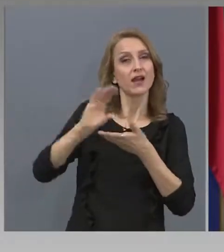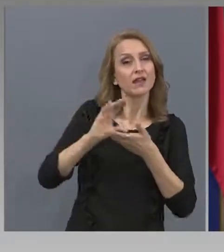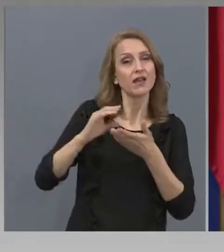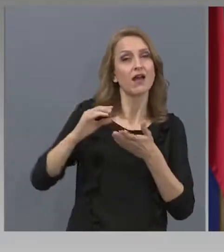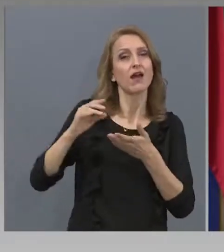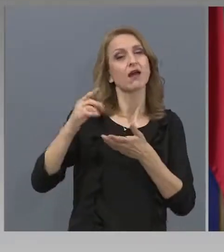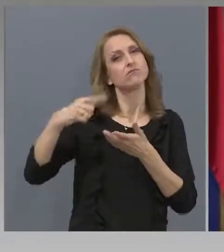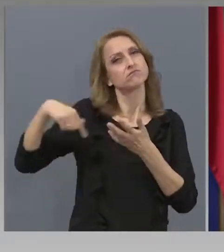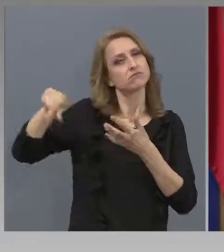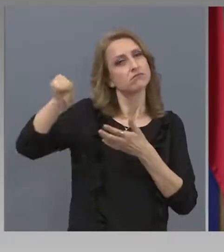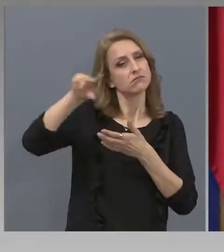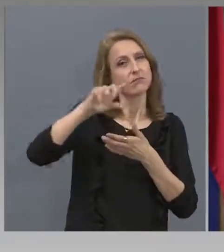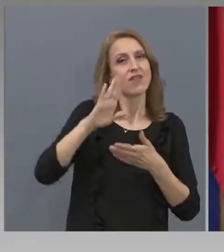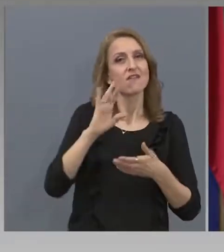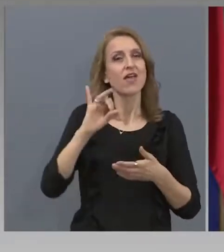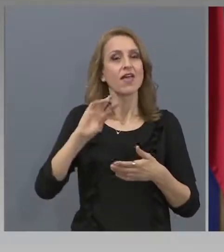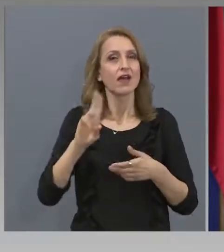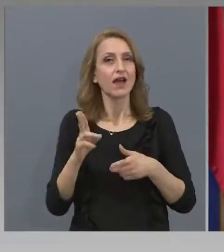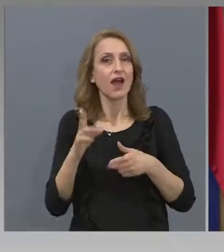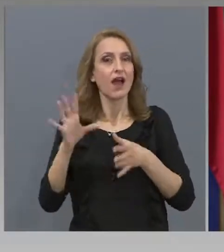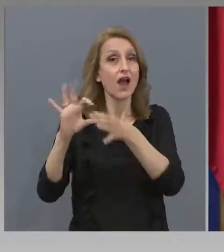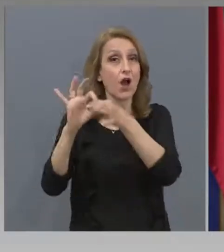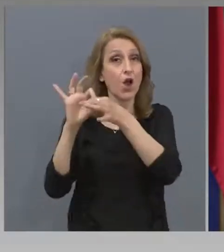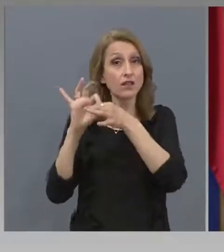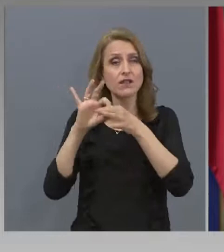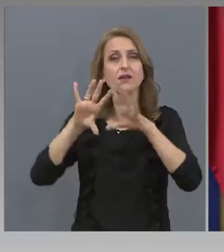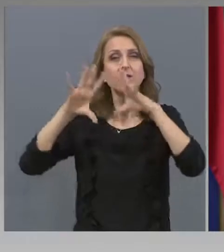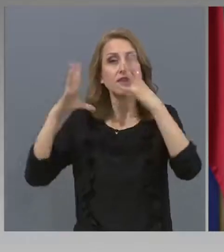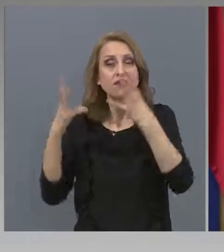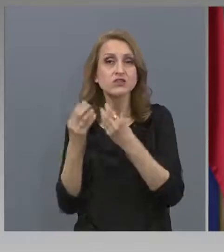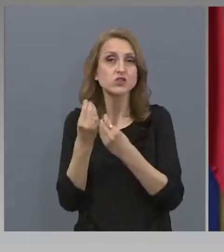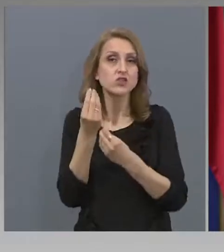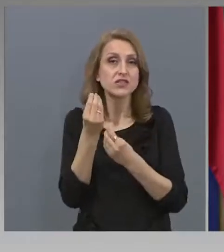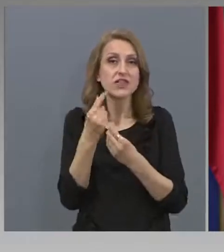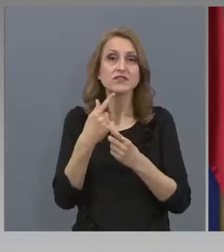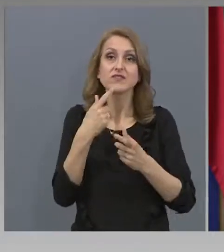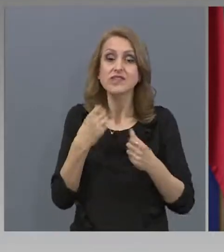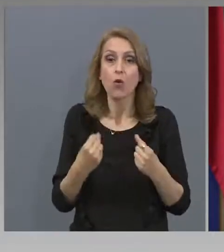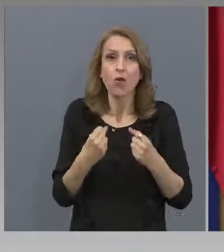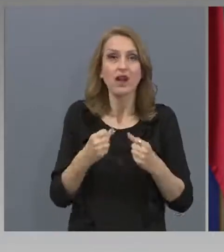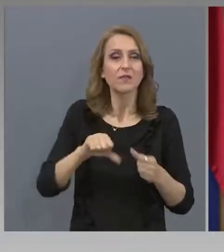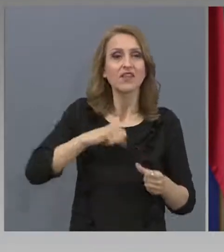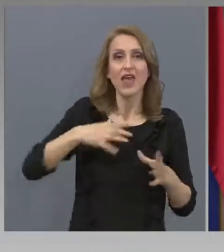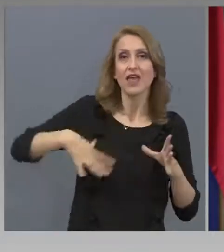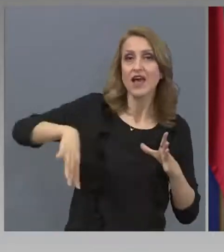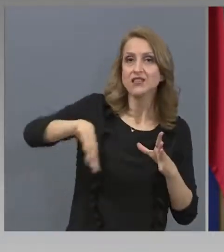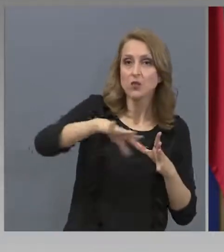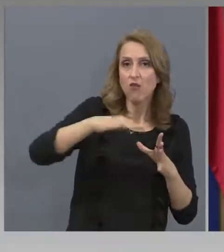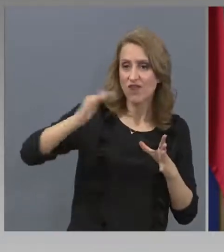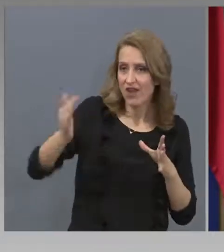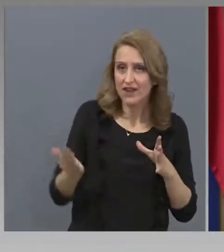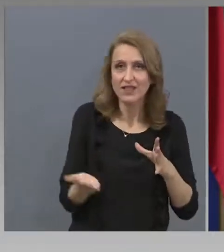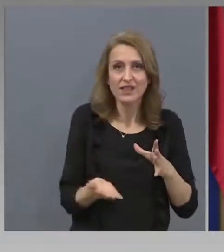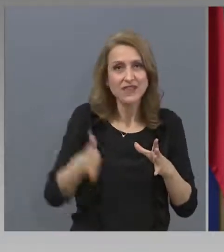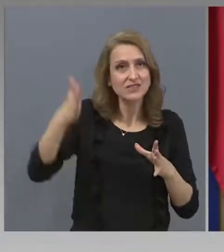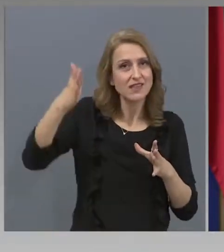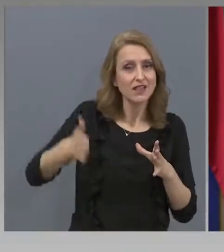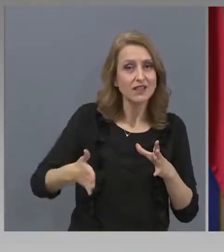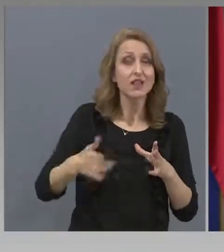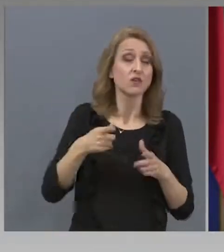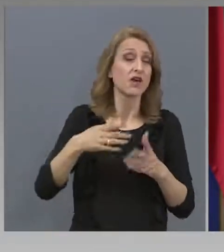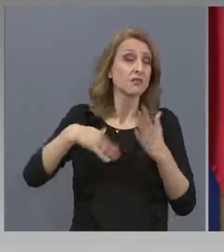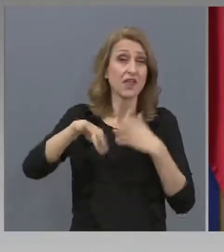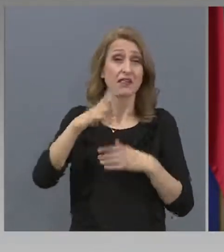с капитализацията на ВИК холдинга, заедно с всички средства за укрепване на изувирените стени, ще надмина 2 милиарда лева. Което също е шанс за